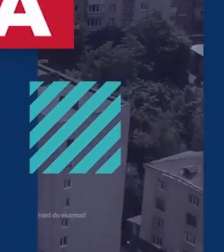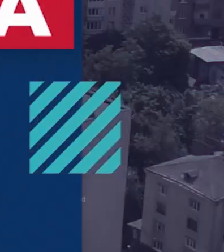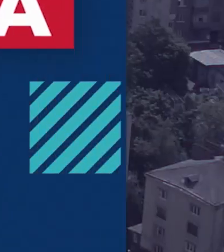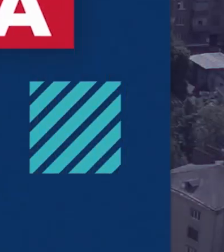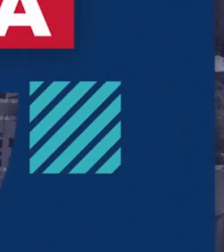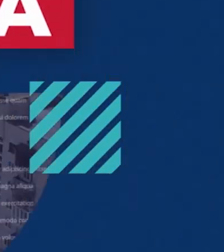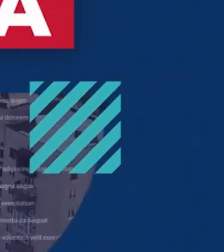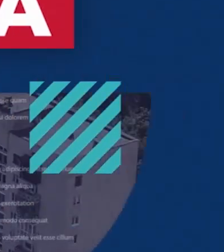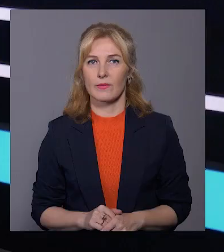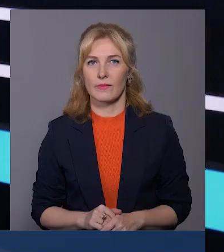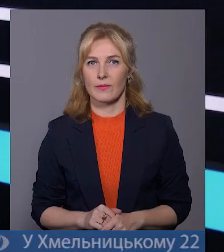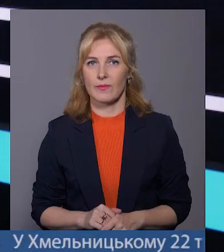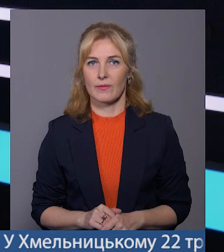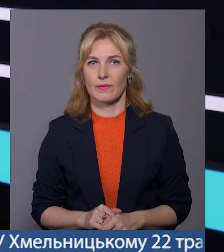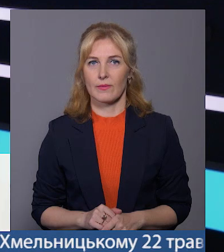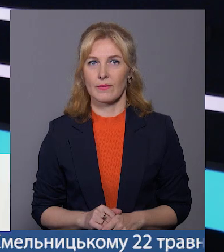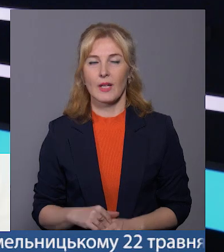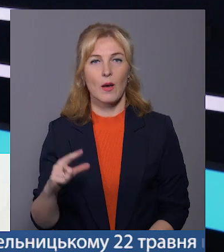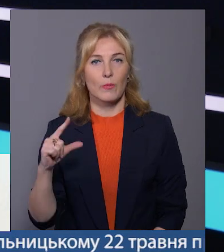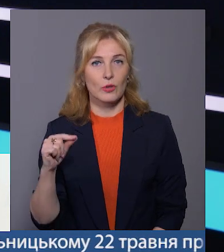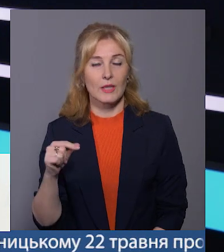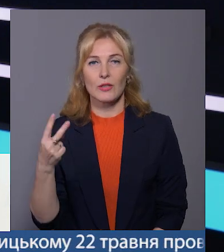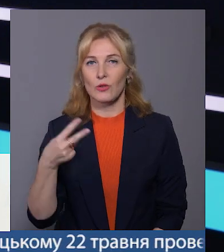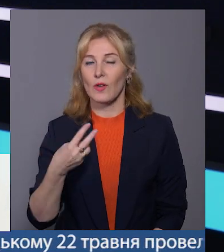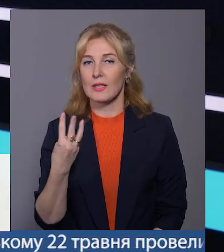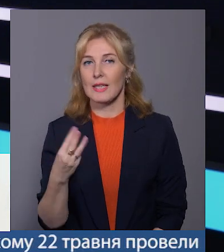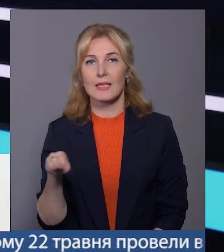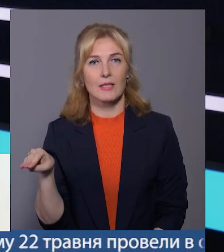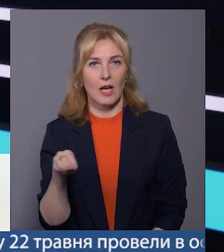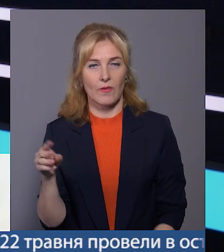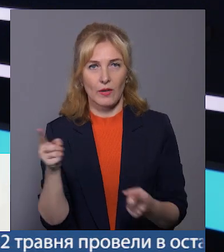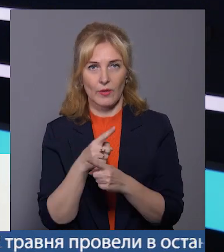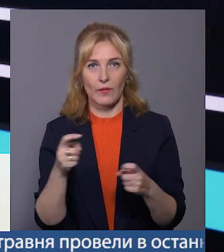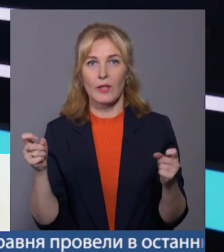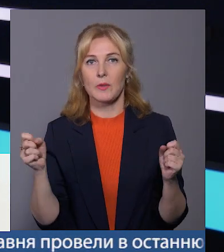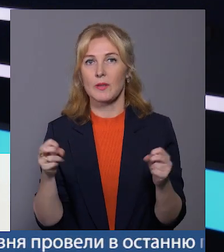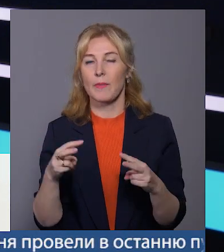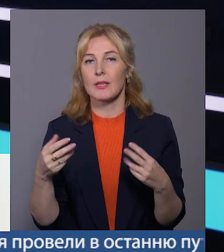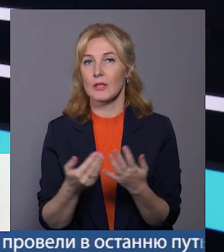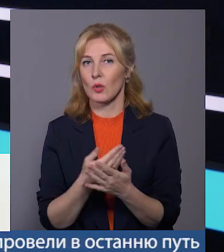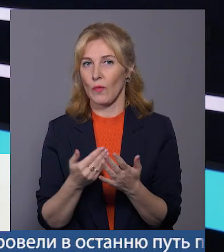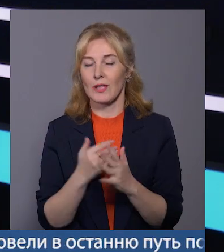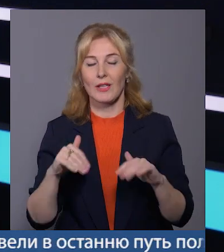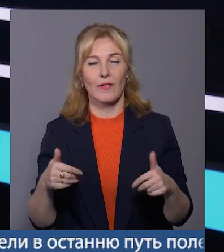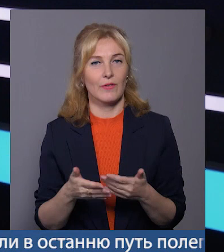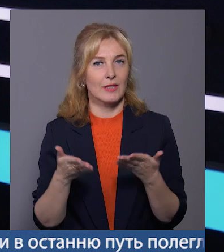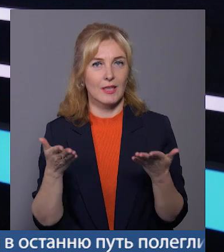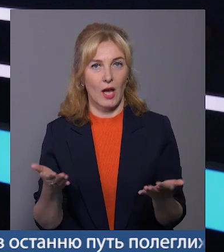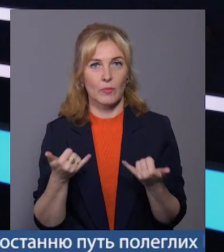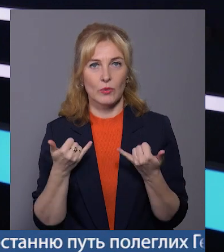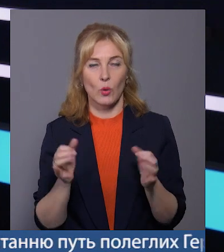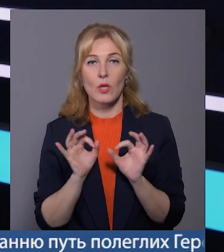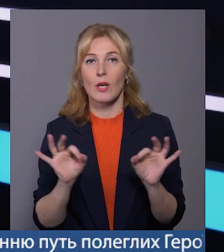Музика Понеділок, 23 травня. В ефірі спецвипуск новин. Вітаємо. Сьогодні